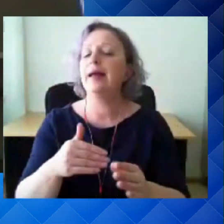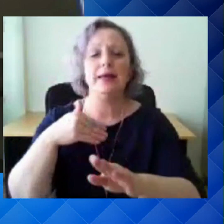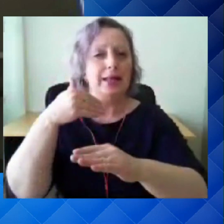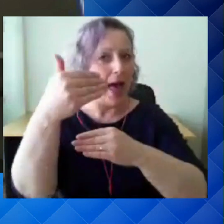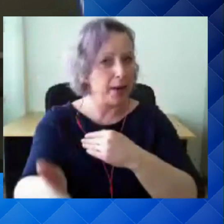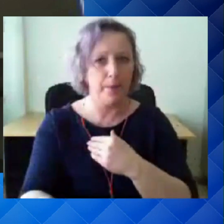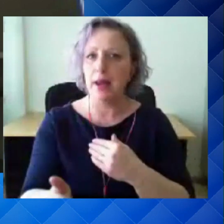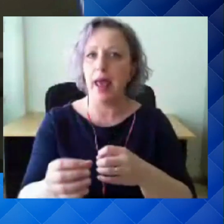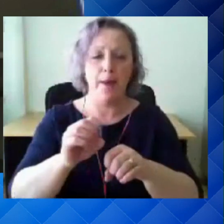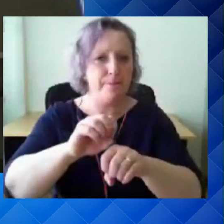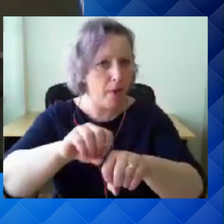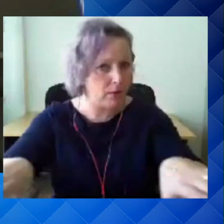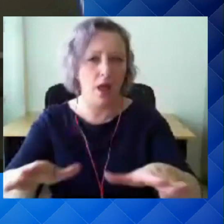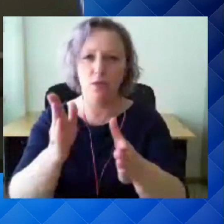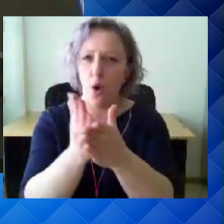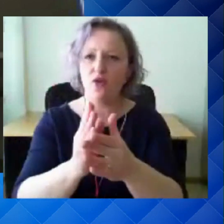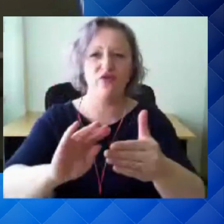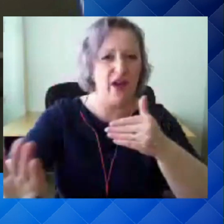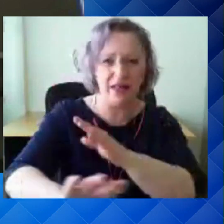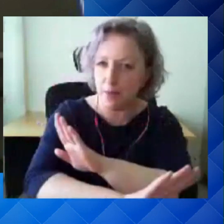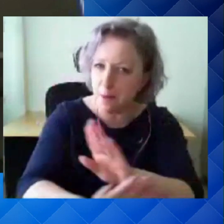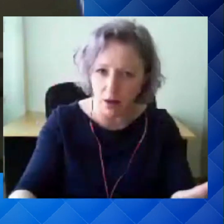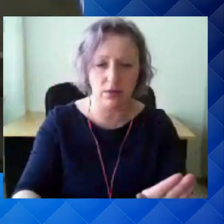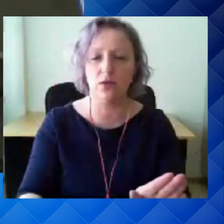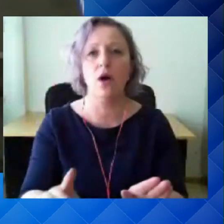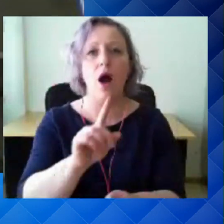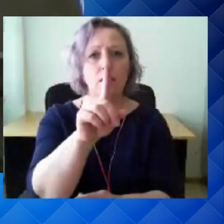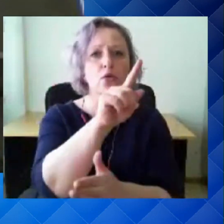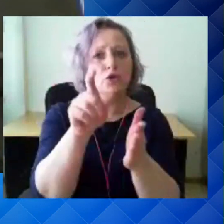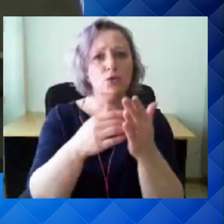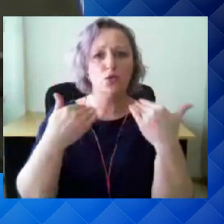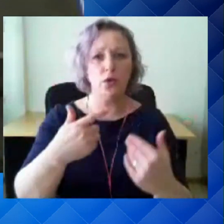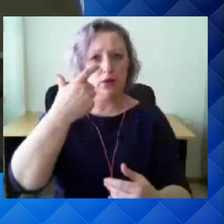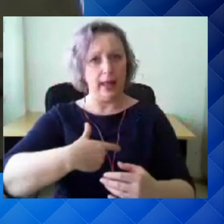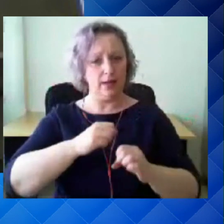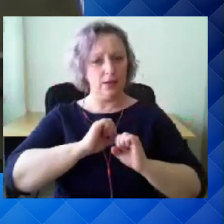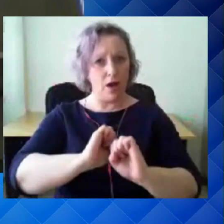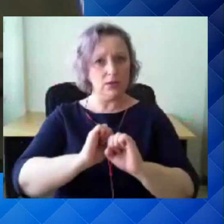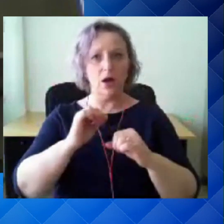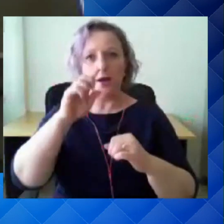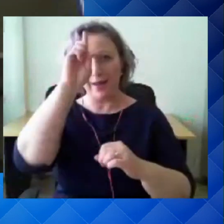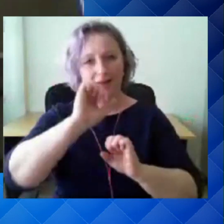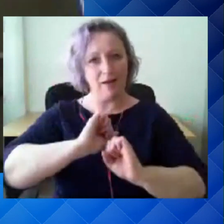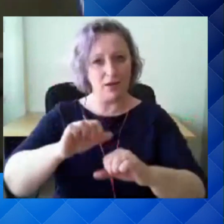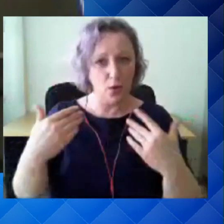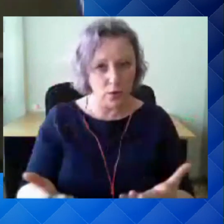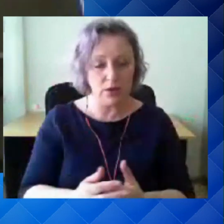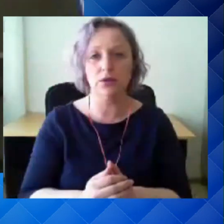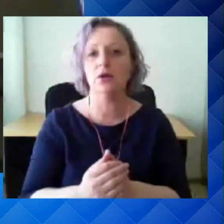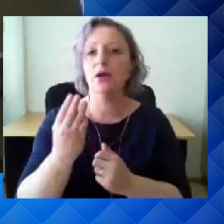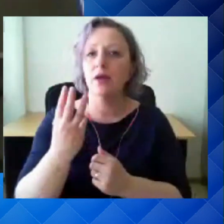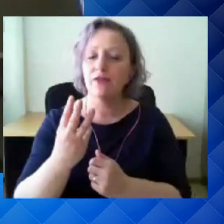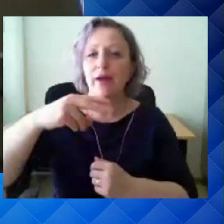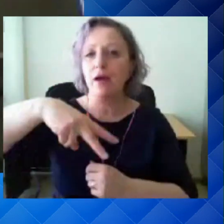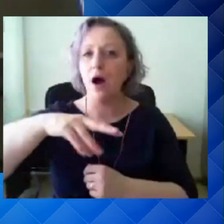küsimus on vaid selles, kuidas ennast siis kaitsta ja kuidas oma riiki kaitsta. Ja nagu WHO juht on ka öelnud, et see vajab kindlasti